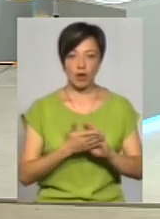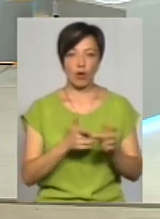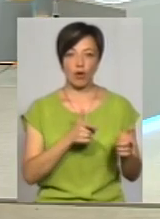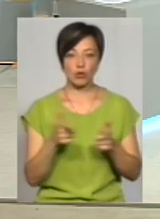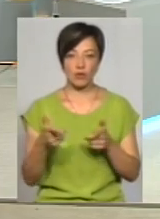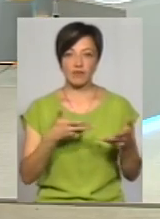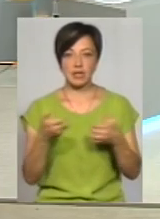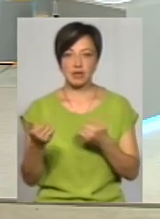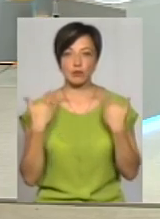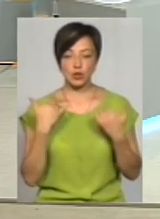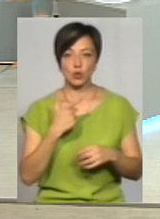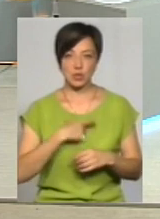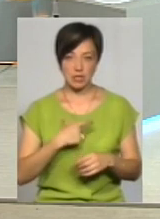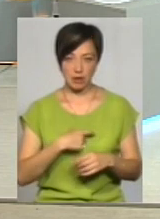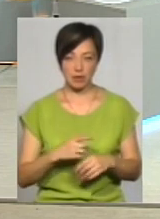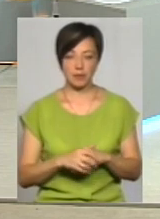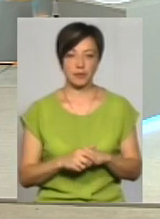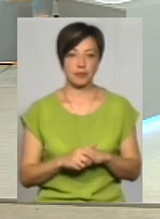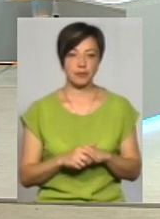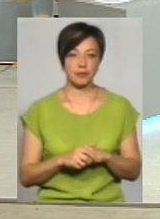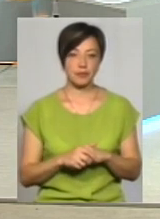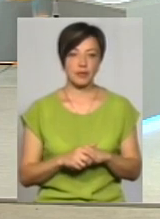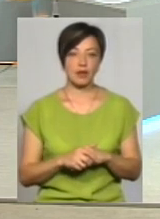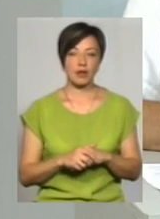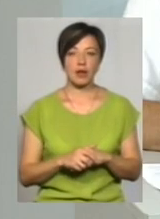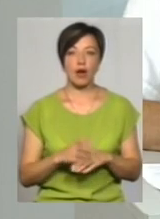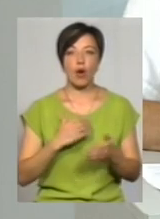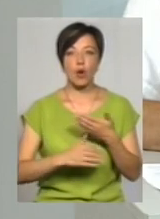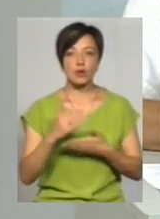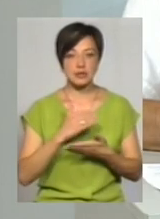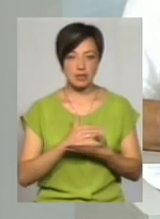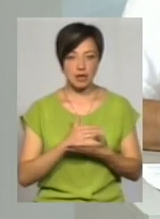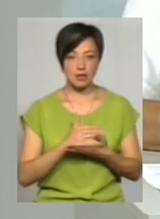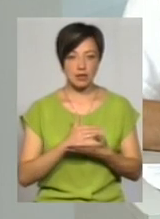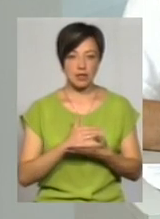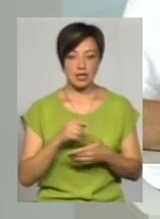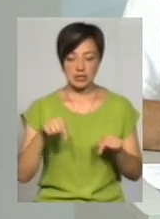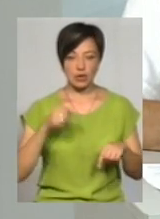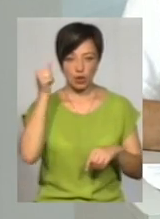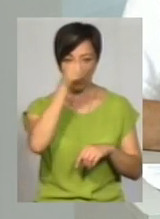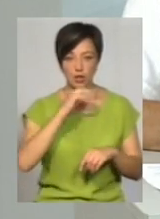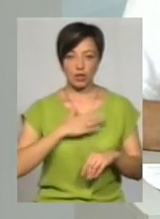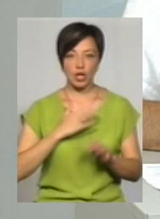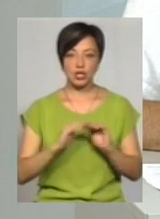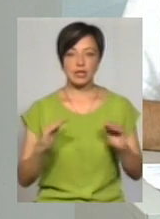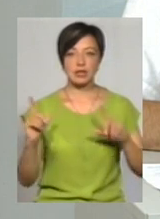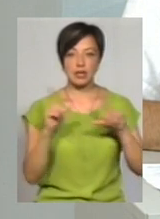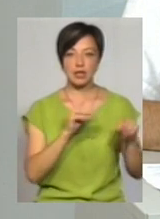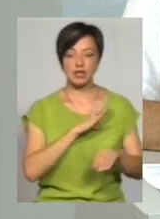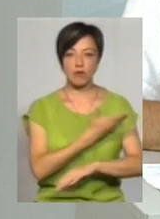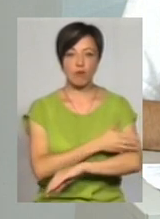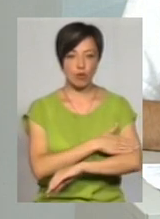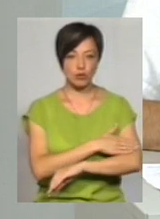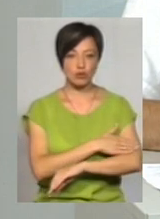відпочинок до себе, вгоре. Там моря немає, вгоре. Але останні ці роки, які наші діти їздили в